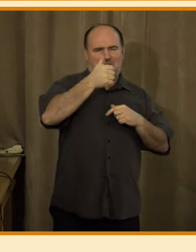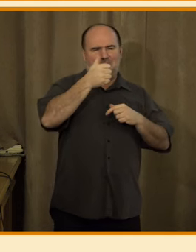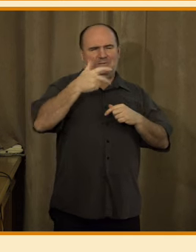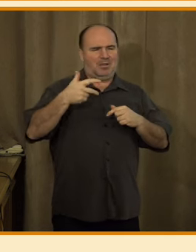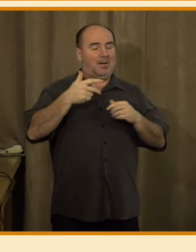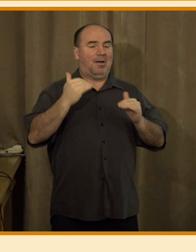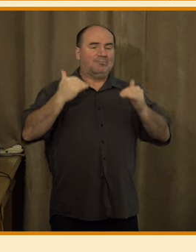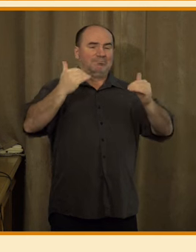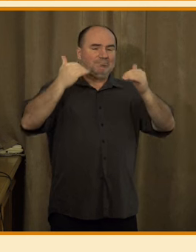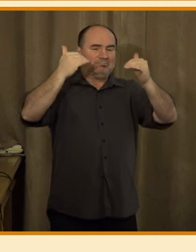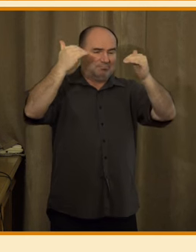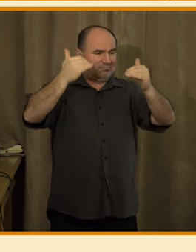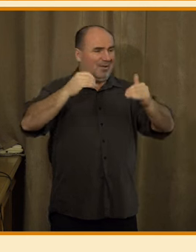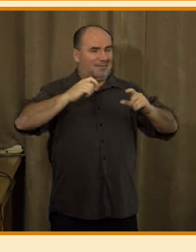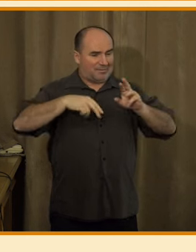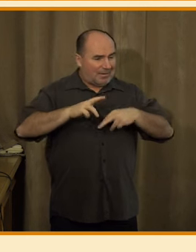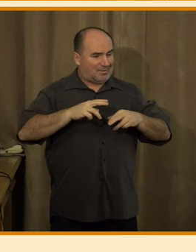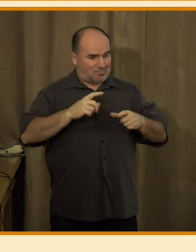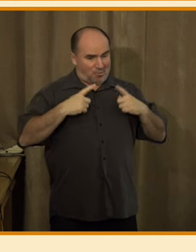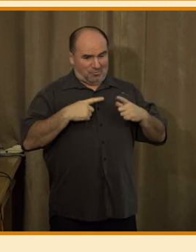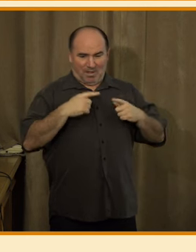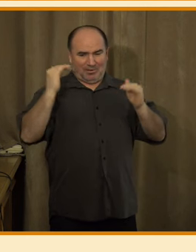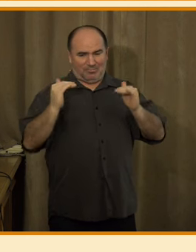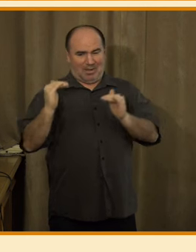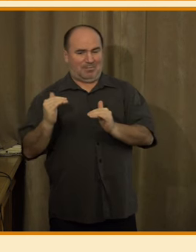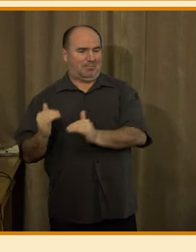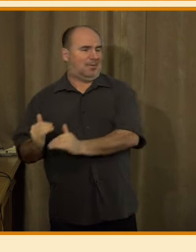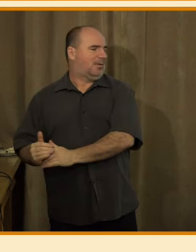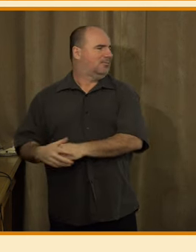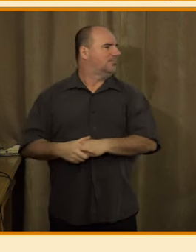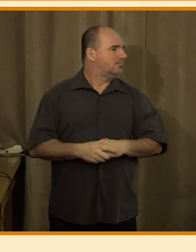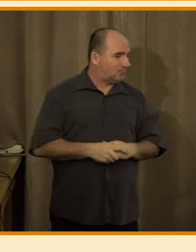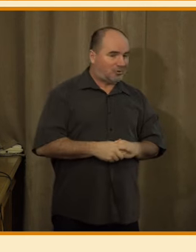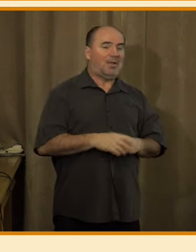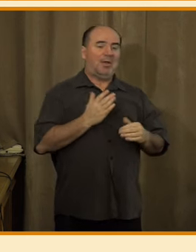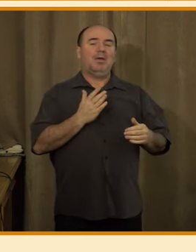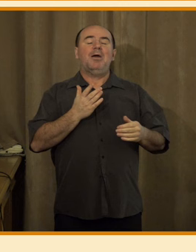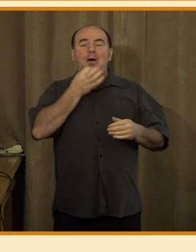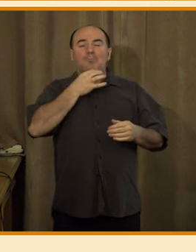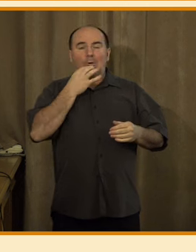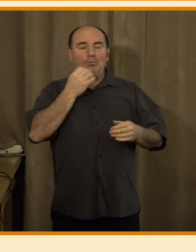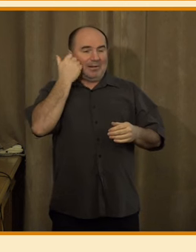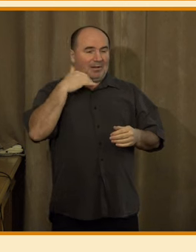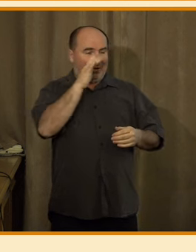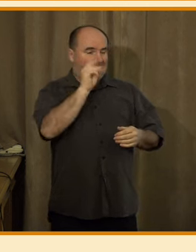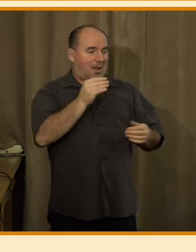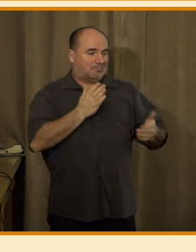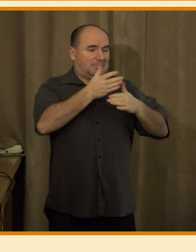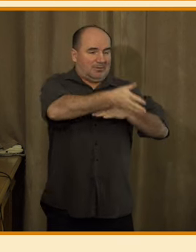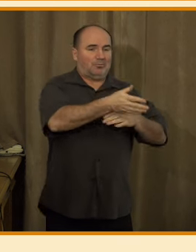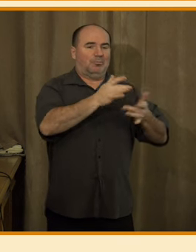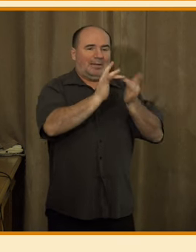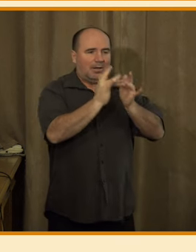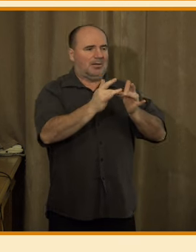čtvrtina a dále ještě klesá to užívání. Takže jestliže obecně v přístupu k internetu, sociálním sítím a tak dále, vidíme